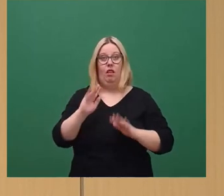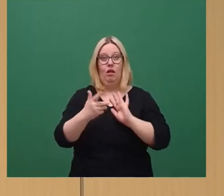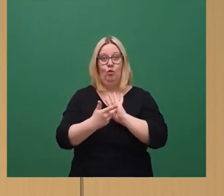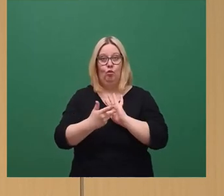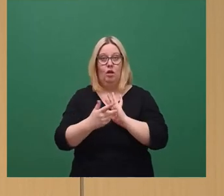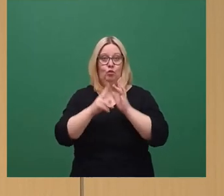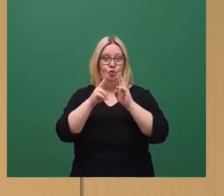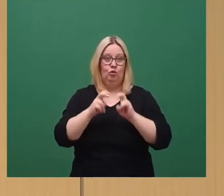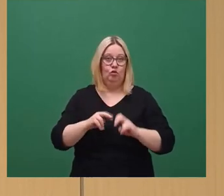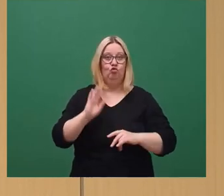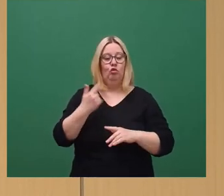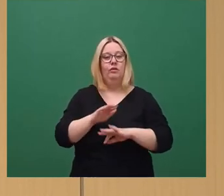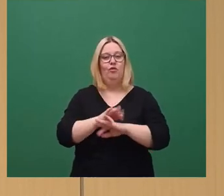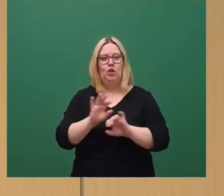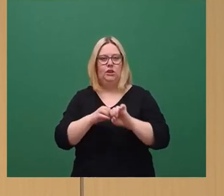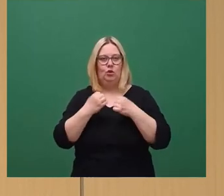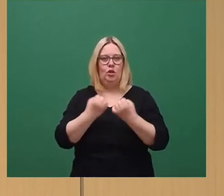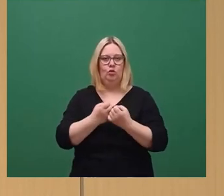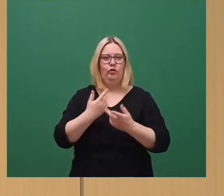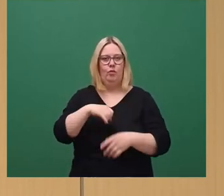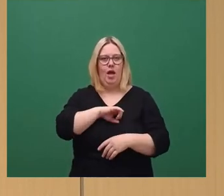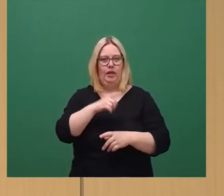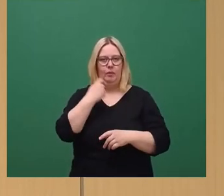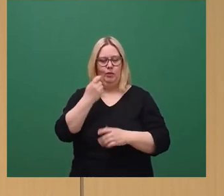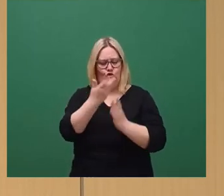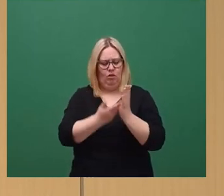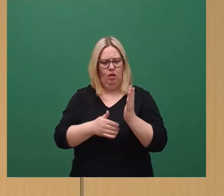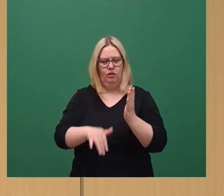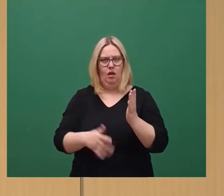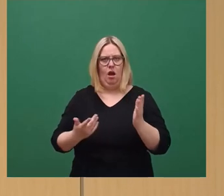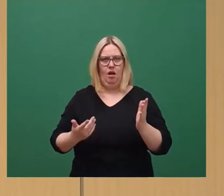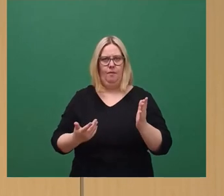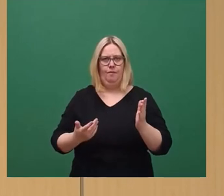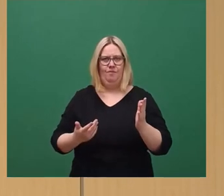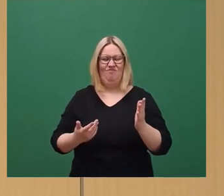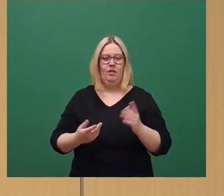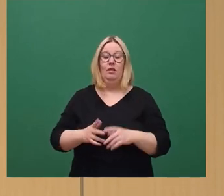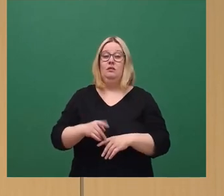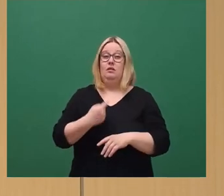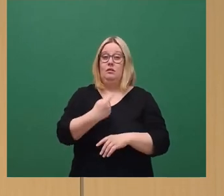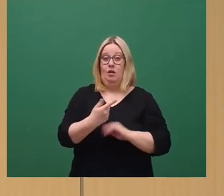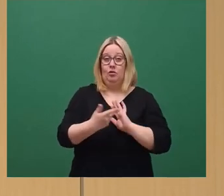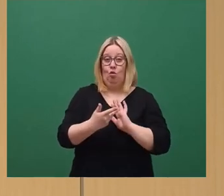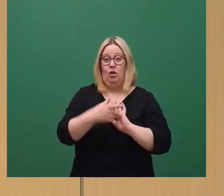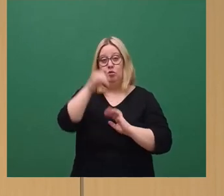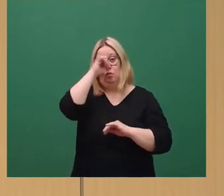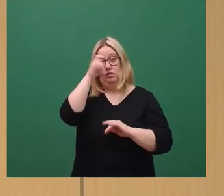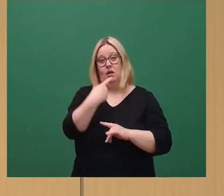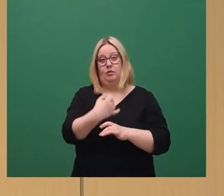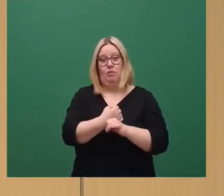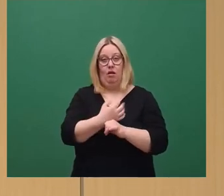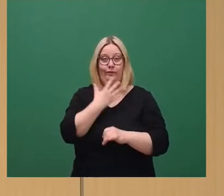Untersuchungen zur wirtschaftlichen Situation des Eigenbetriebs vorgelegt wurden. Sie selbst haben Gutachterirrsinn betreiben wollen